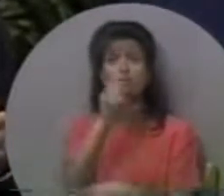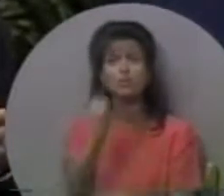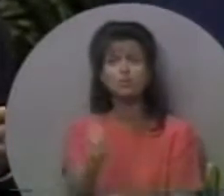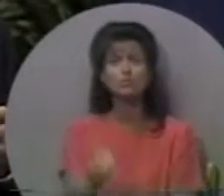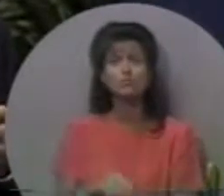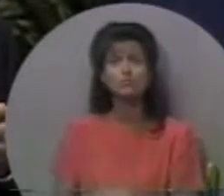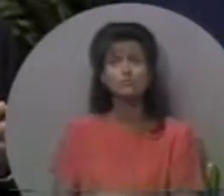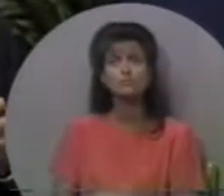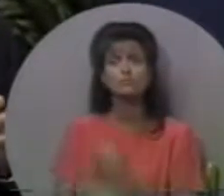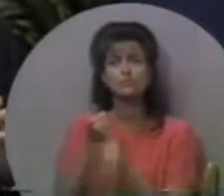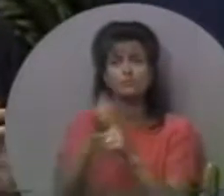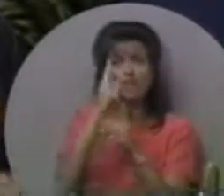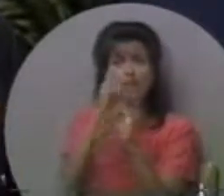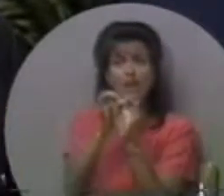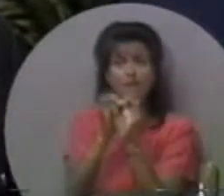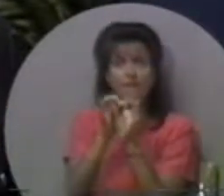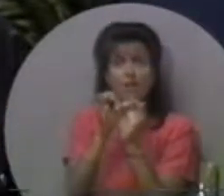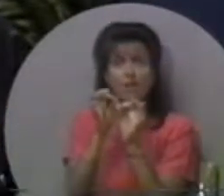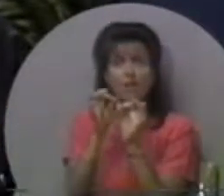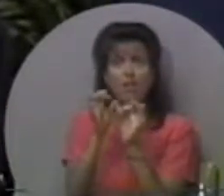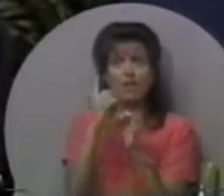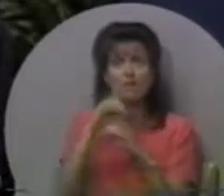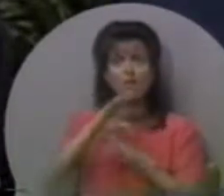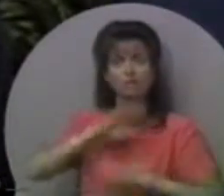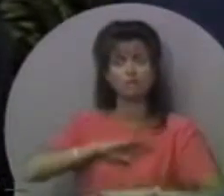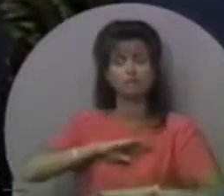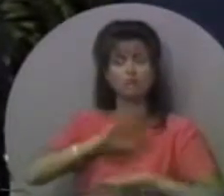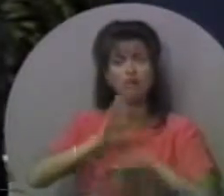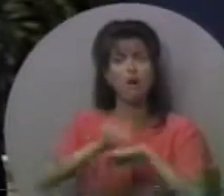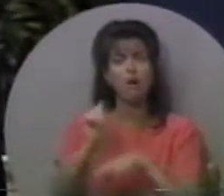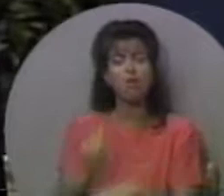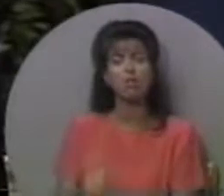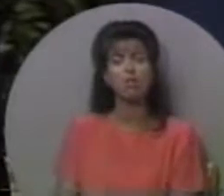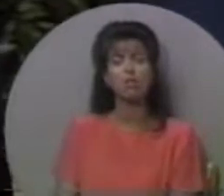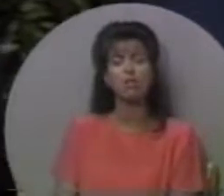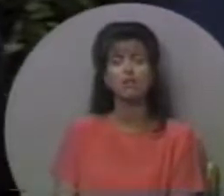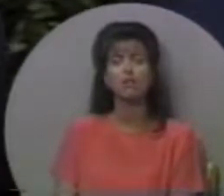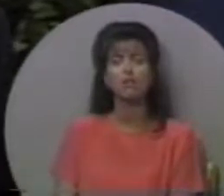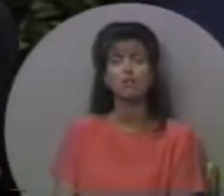Багато з вас розуміє, ви були вірни, і ви помнюєте це.